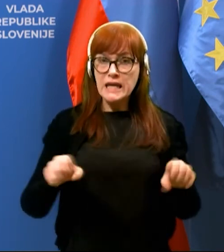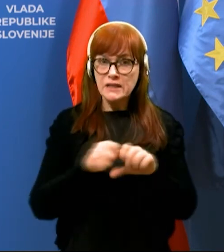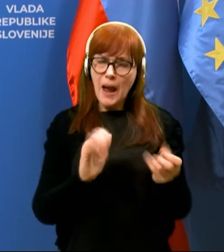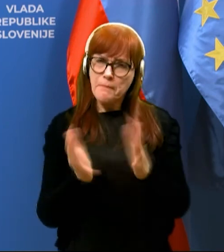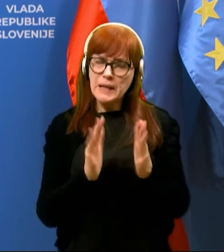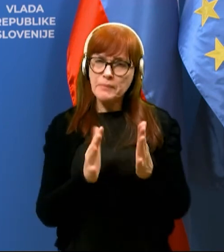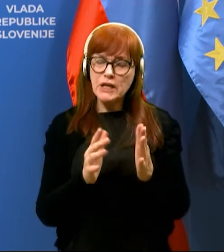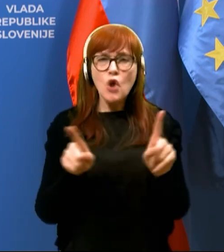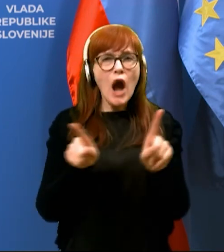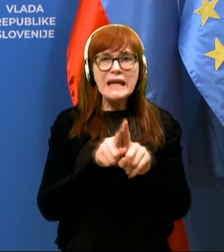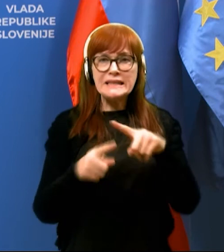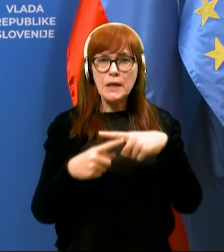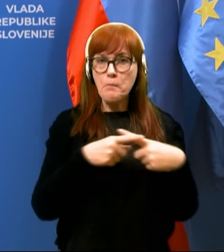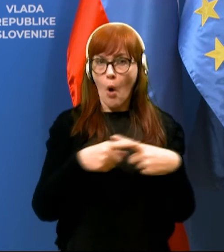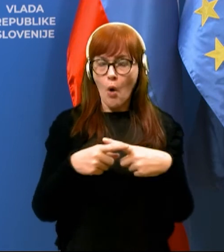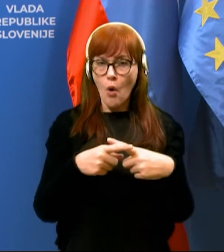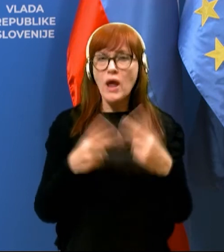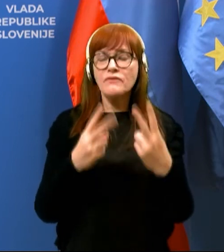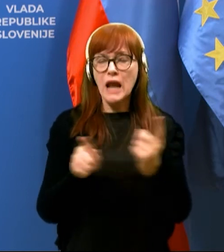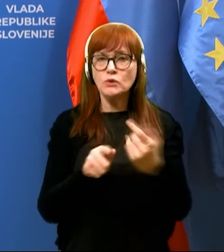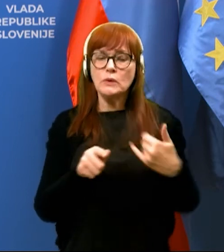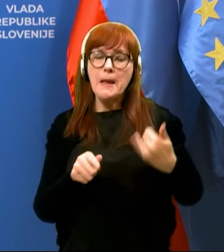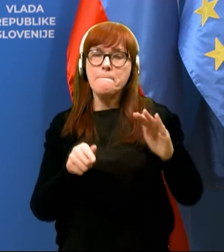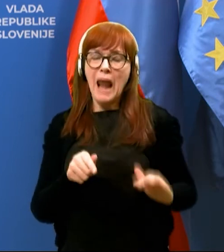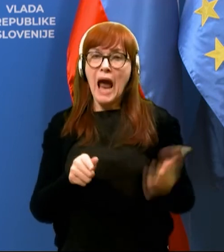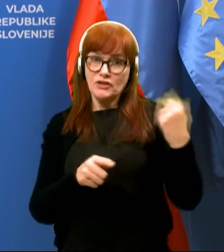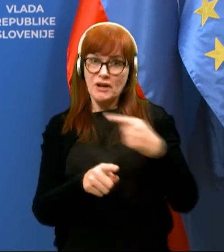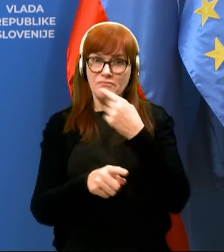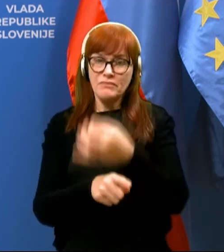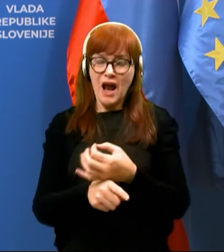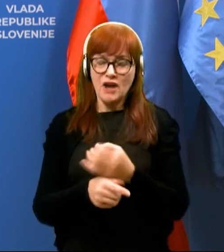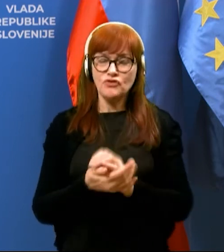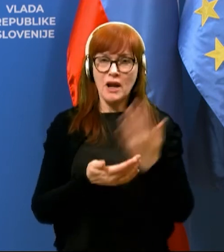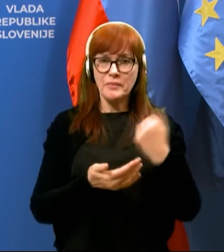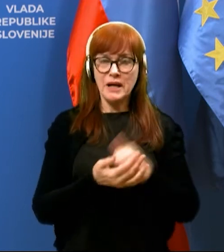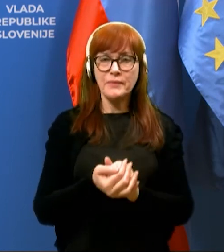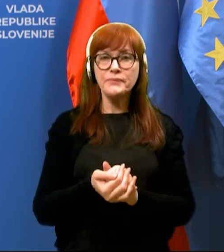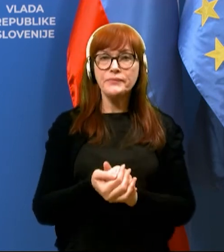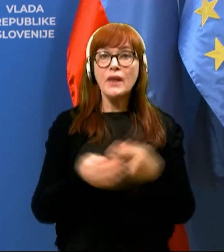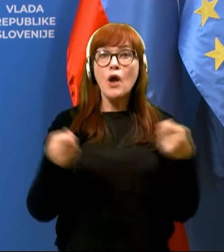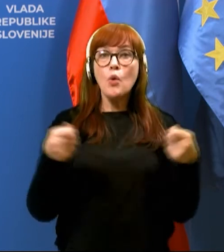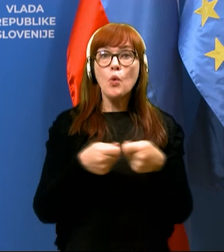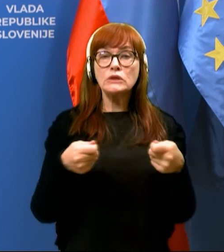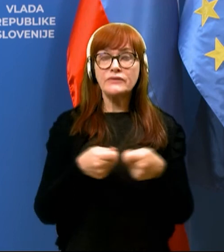približno istimi pogoji, velja tudi za tem lajše, ko ste jih omenili. Kar se tiče